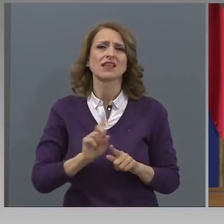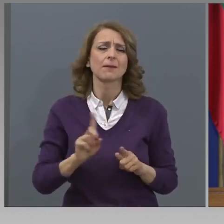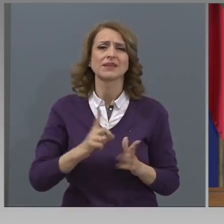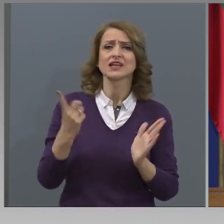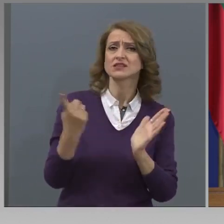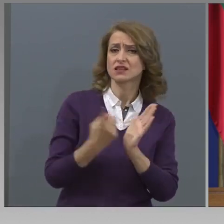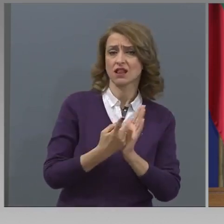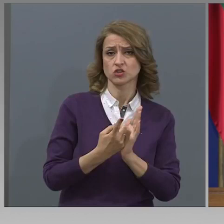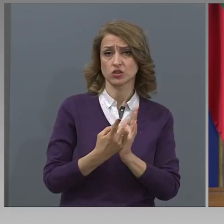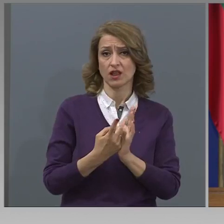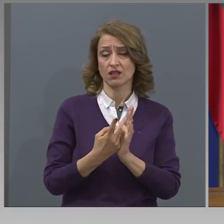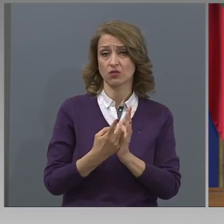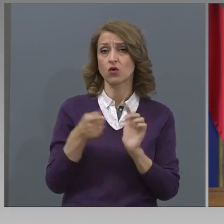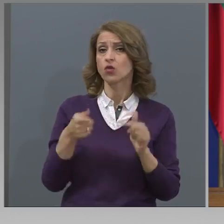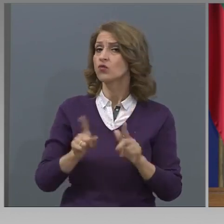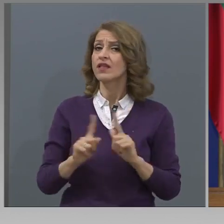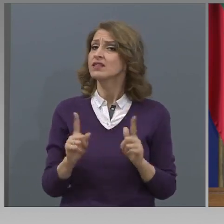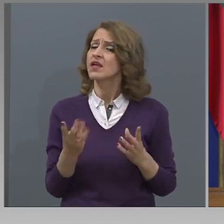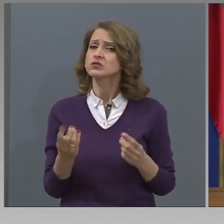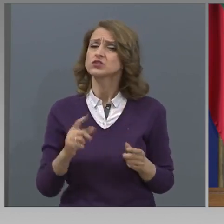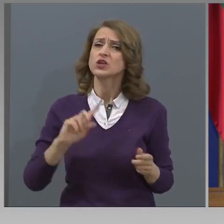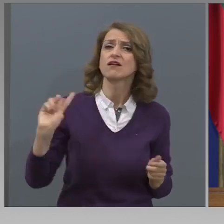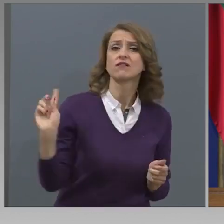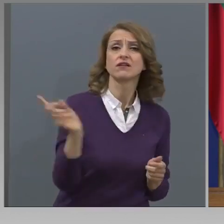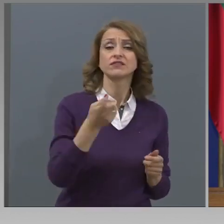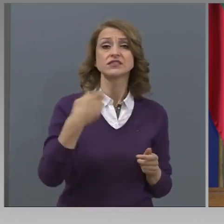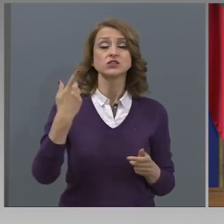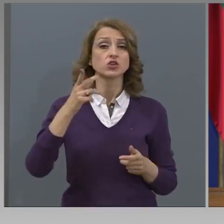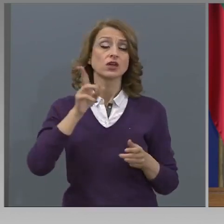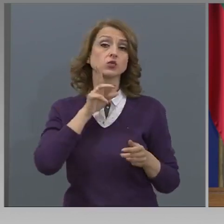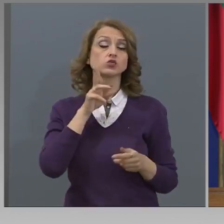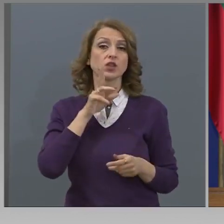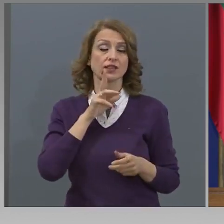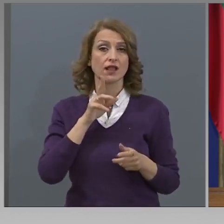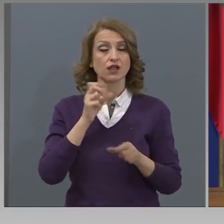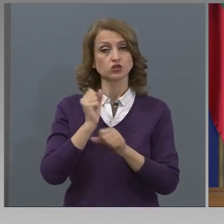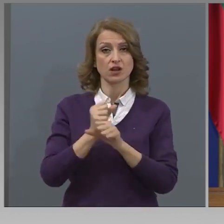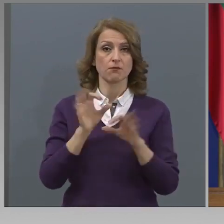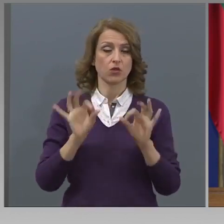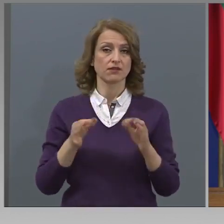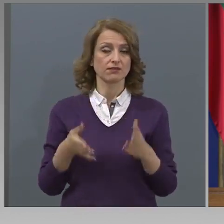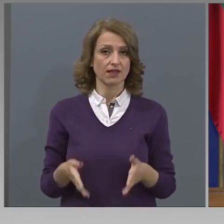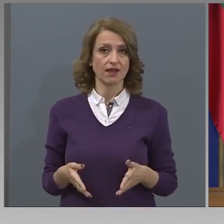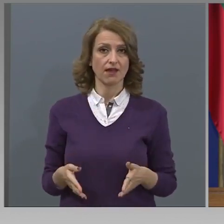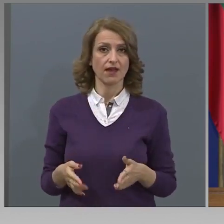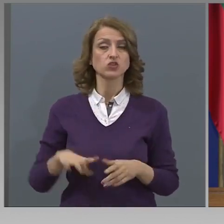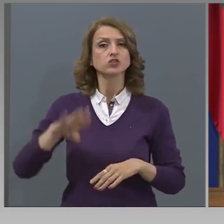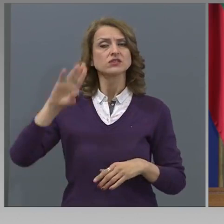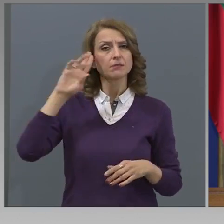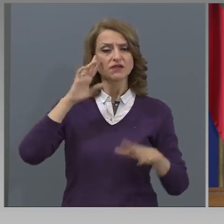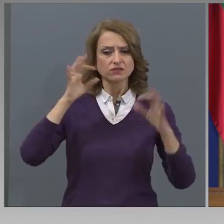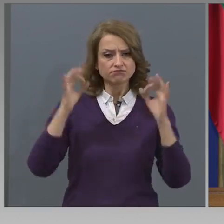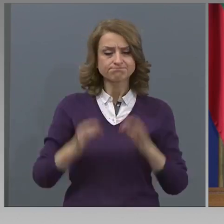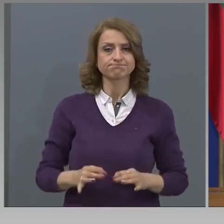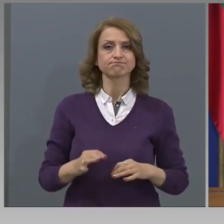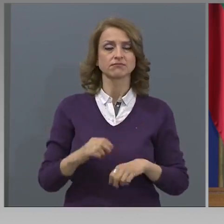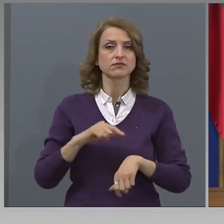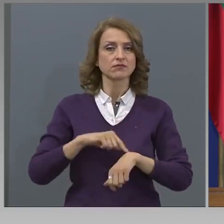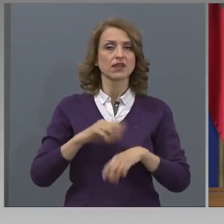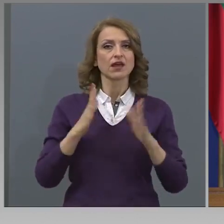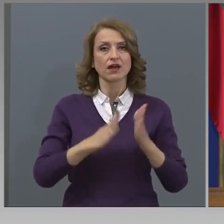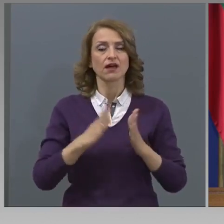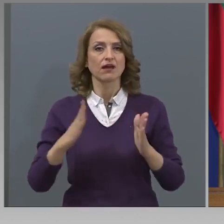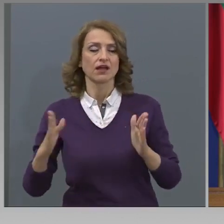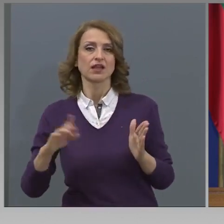не означава, че всички учители ще работят, не означава, че ще има един... ще се спазва седмичното разписание, което е